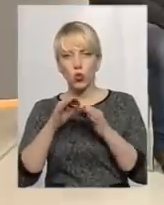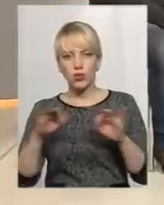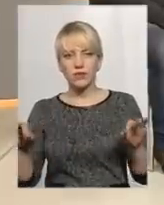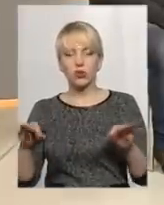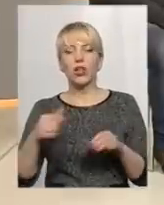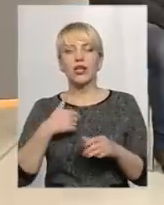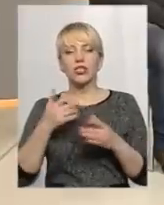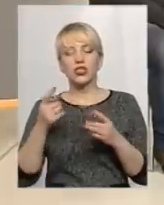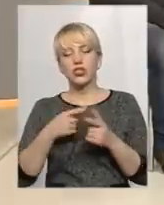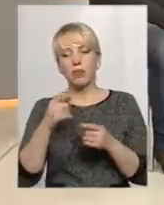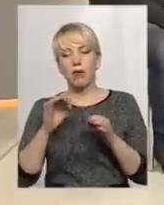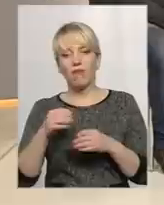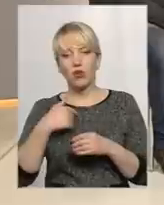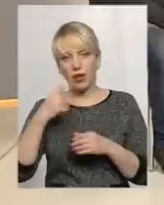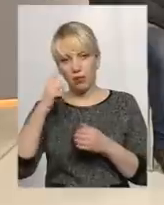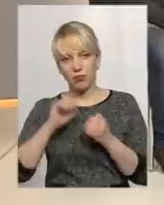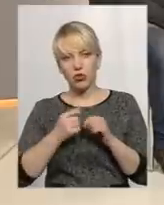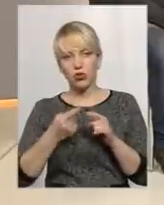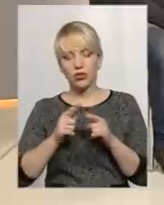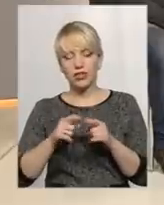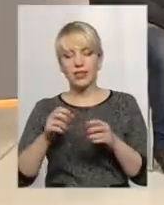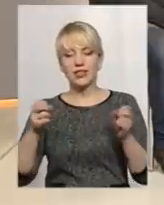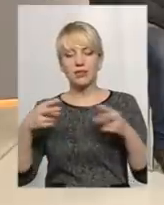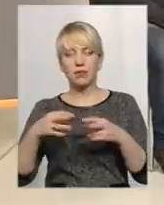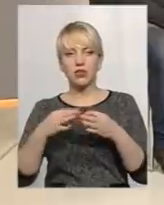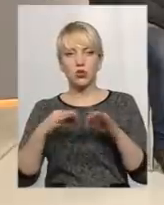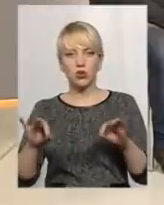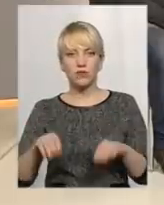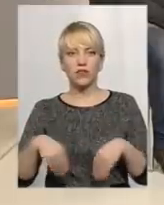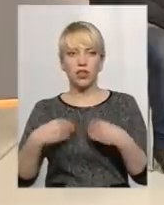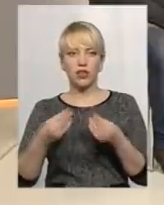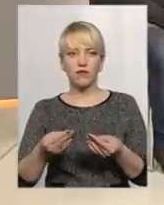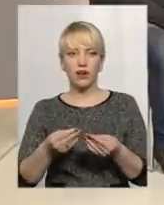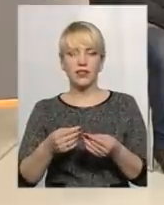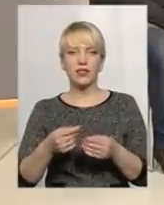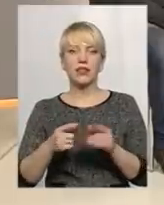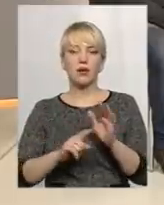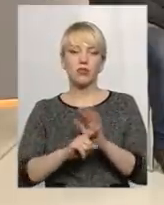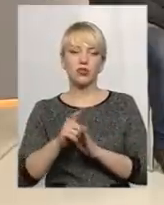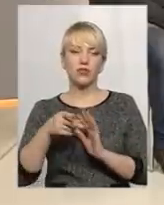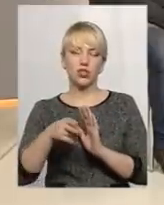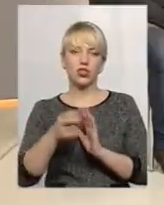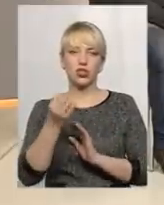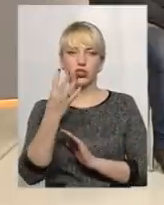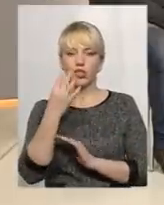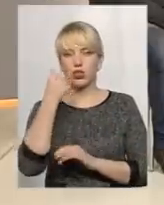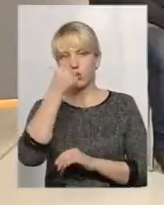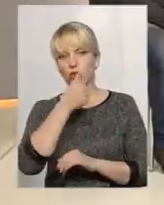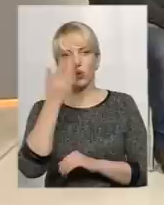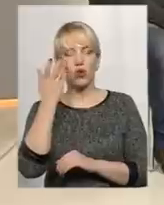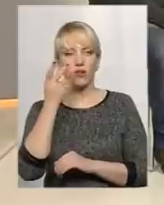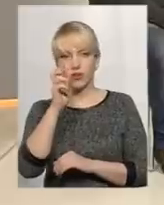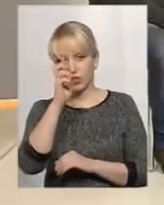пам'ятаю, що оцей спецдозвол надавався на початку 2014 року Власне, коли в